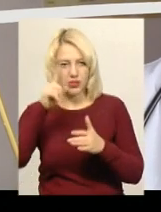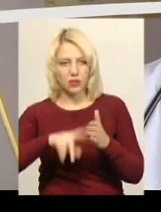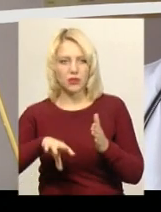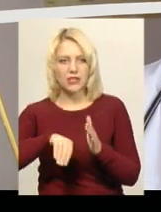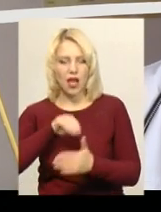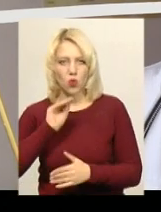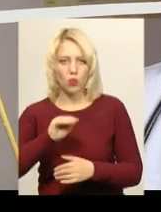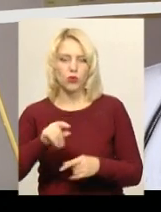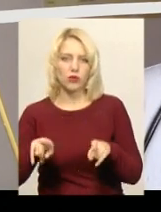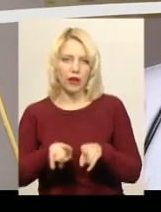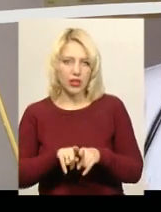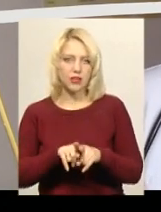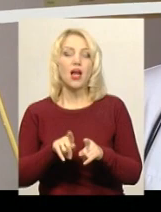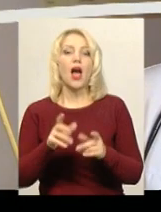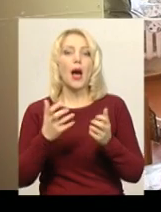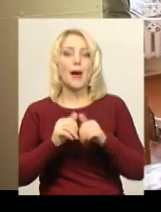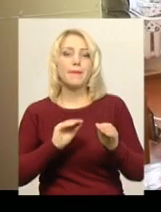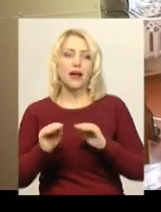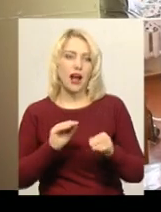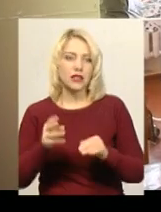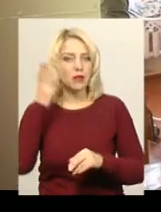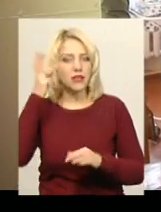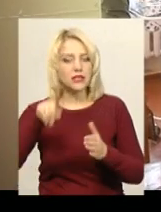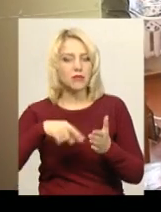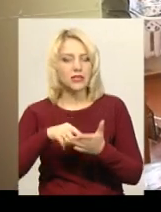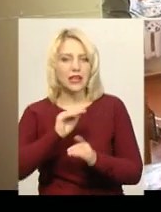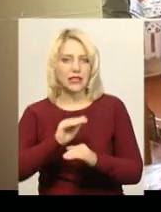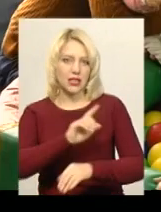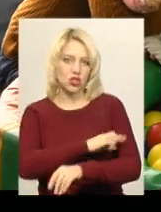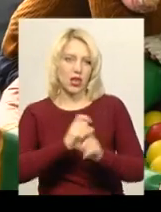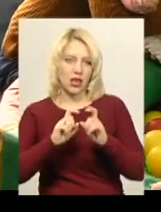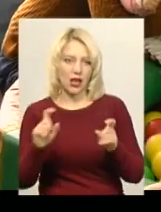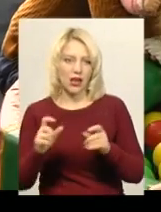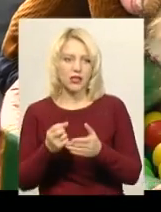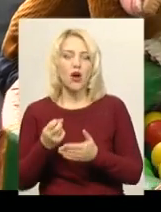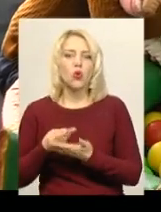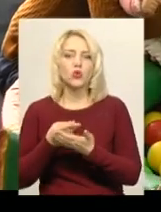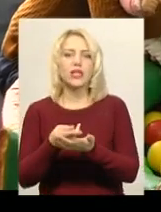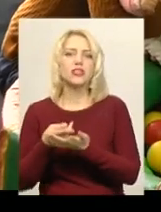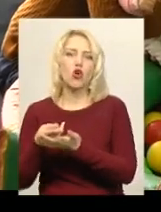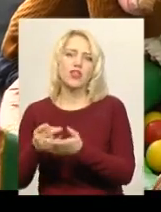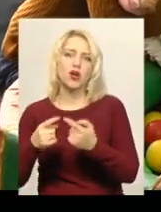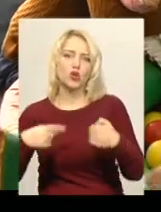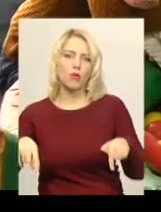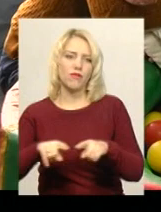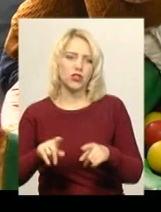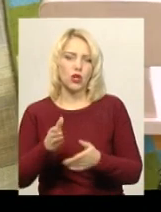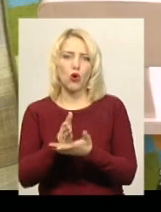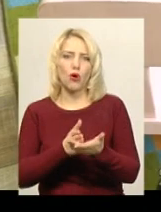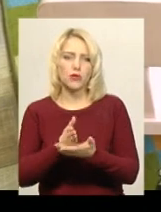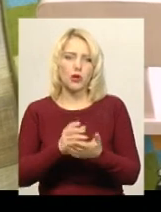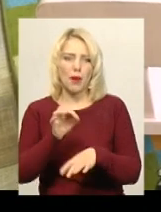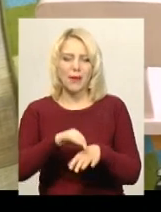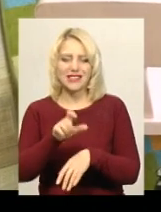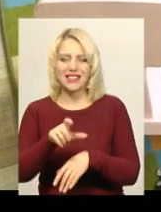закупку таких апаратів. Хмельницька міська дитяча лікарня у стаціонарному відділенні обслуговує пацієнтів з усієї області.